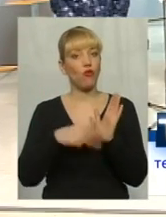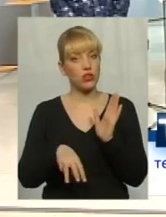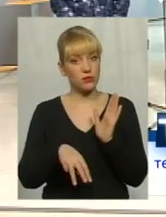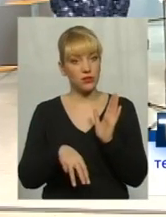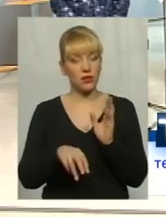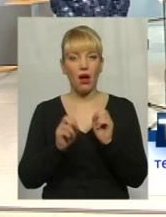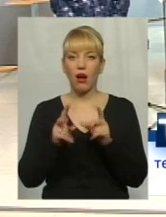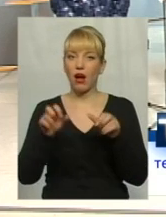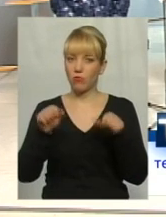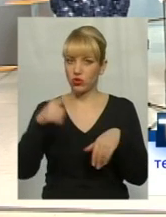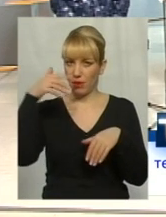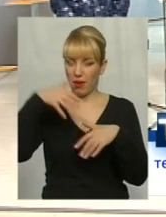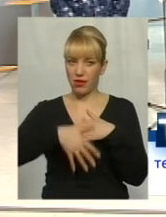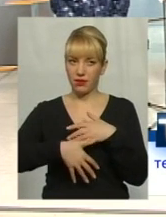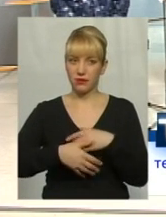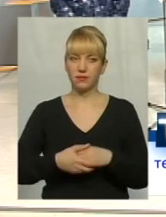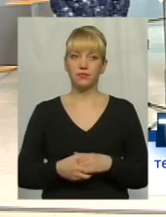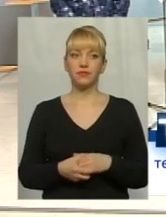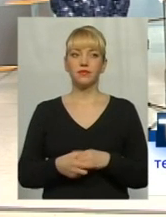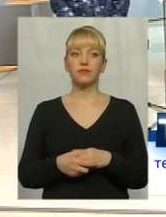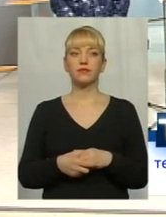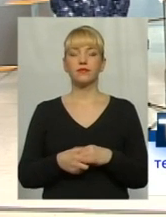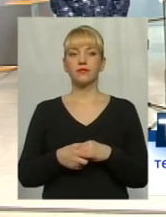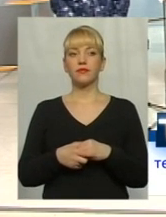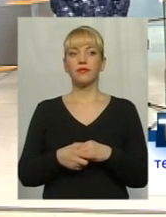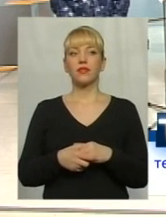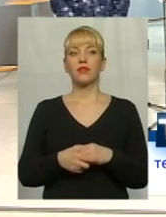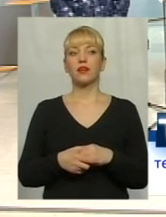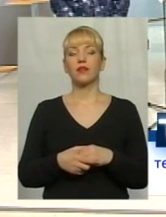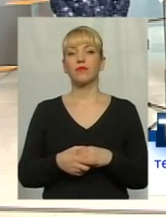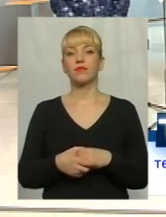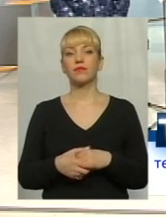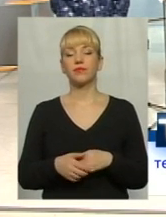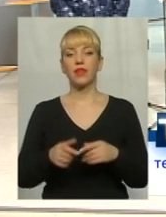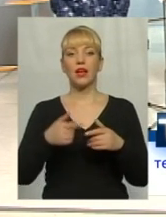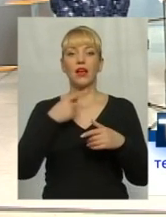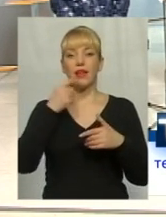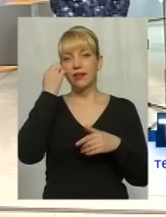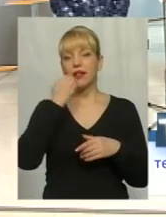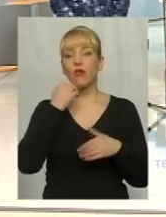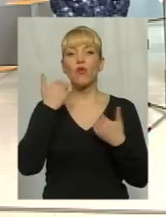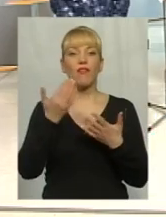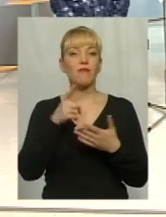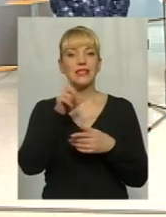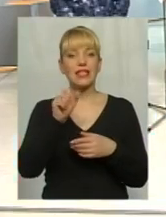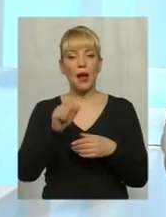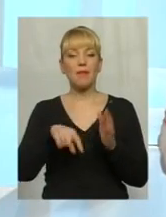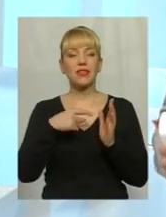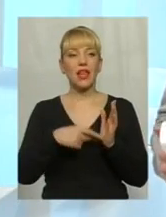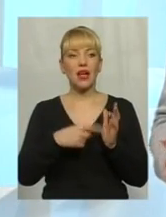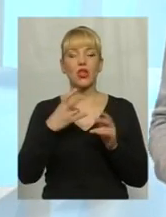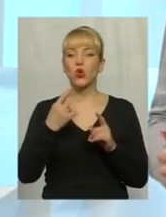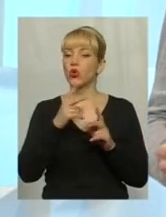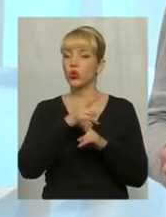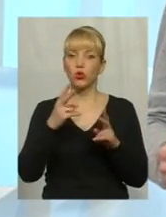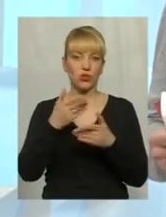Як можна зрозуміти? Дякую за запитання, але, насправді, жоден, мабуть, тут не дасть відповіді. Я думаю, що